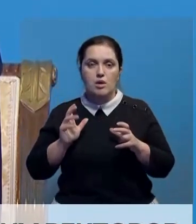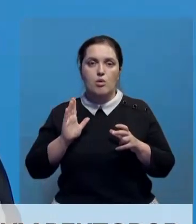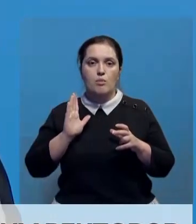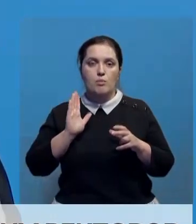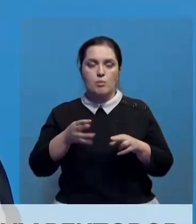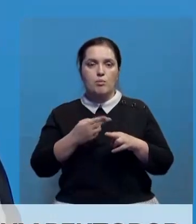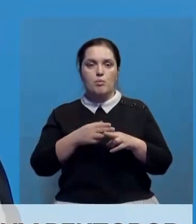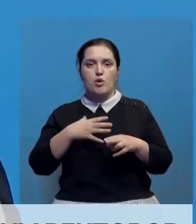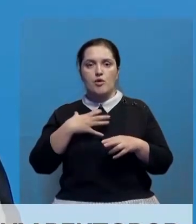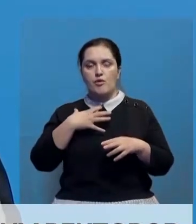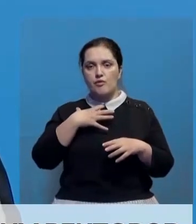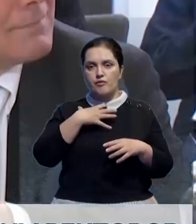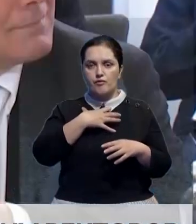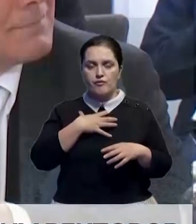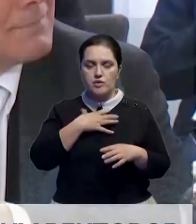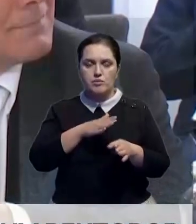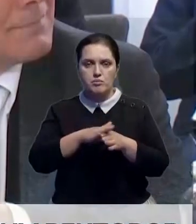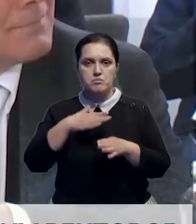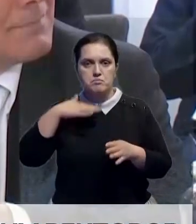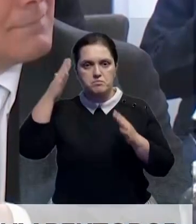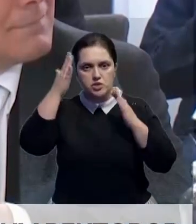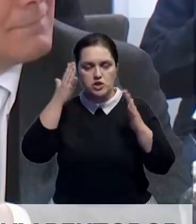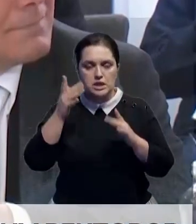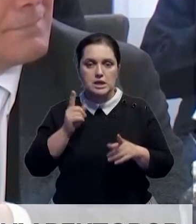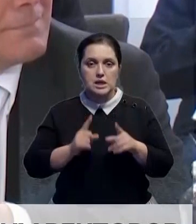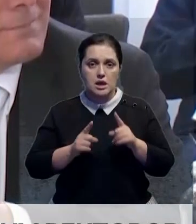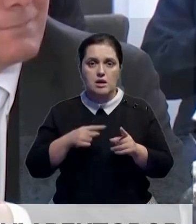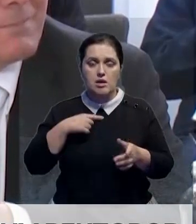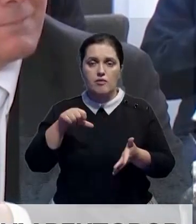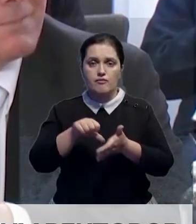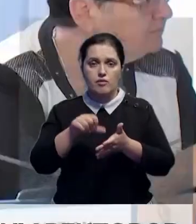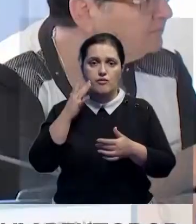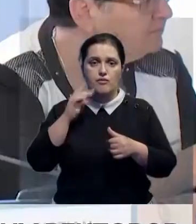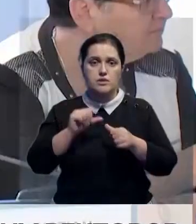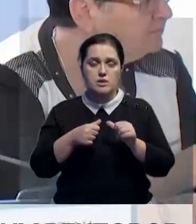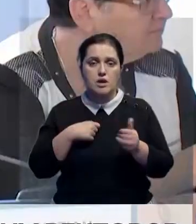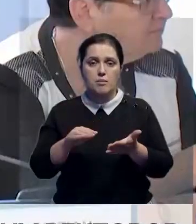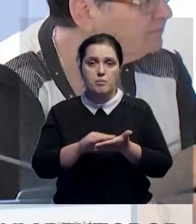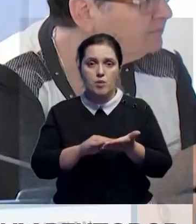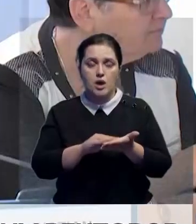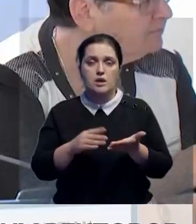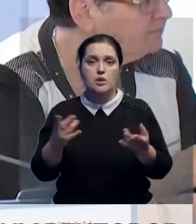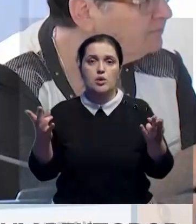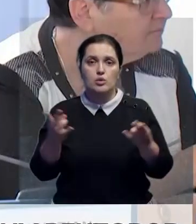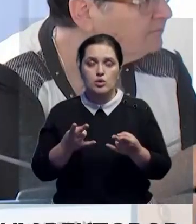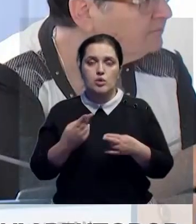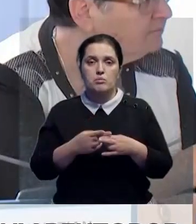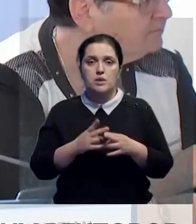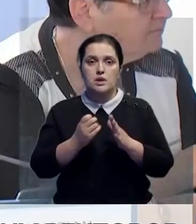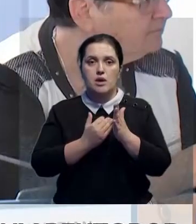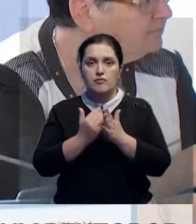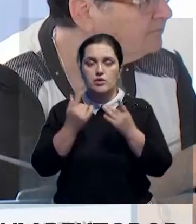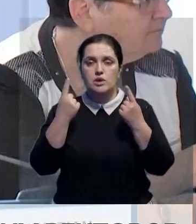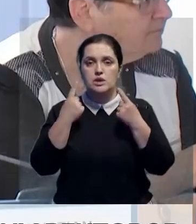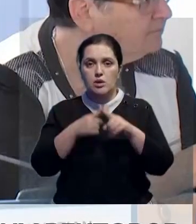чрезвычайно важную роль в воплощении моей мечты в реальность. В своих выступлениях всегда повторяю, что нам нужно сосредоточиться на высоких